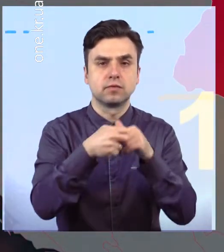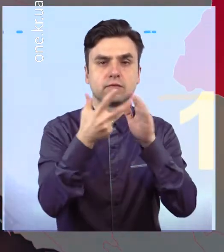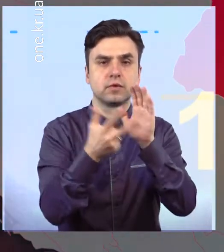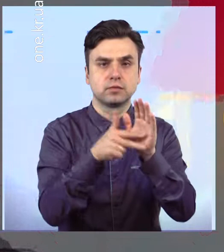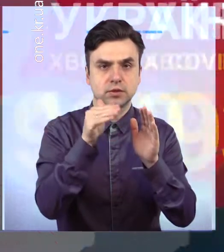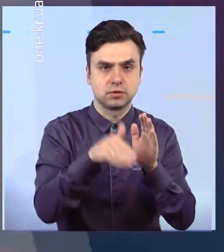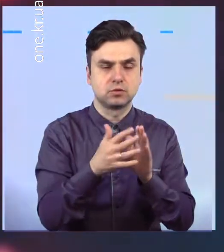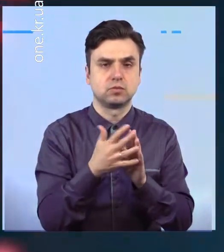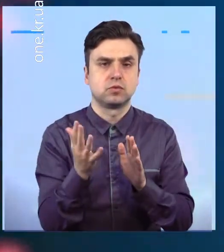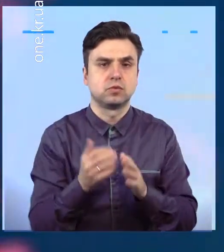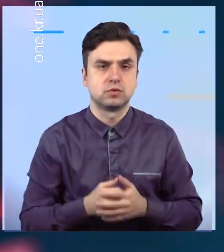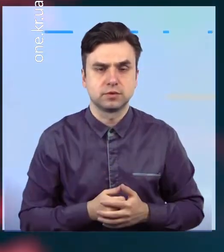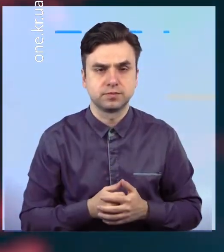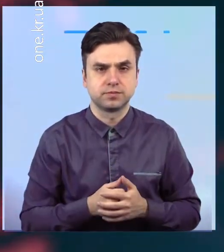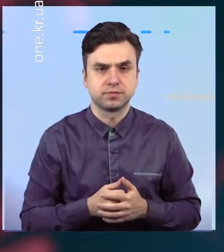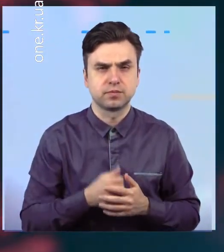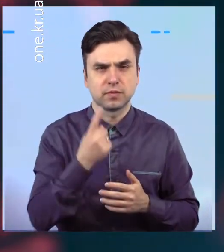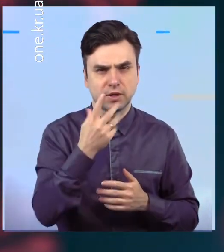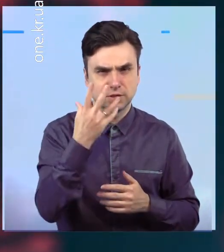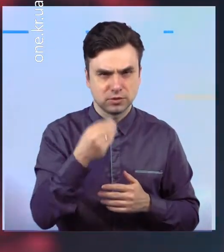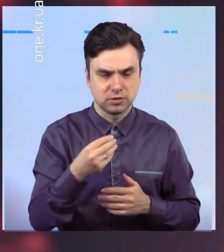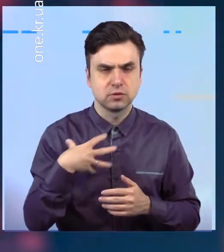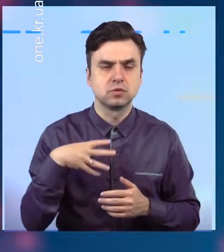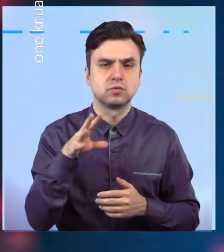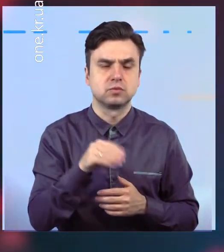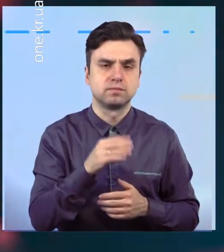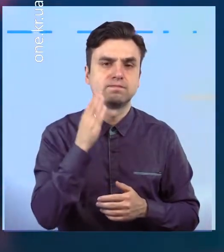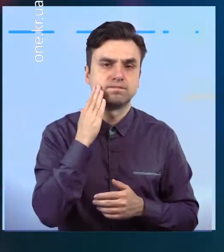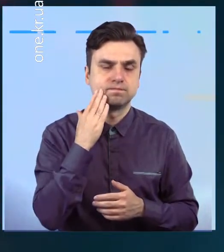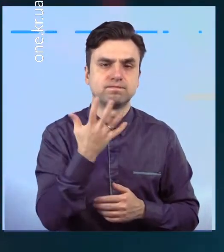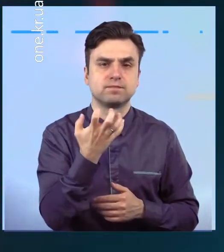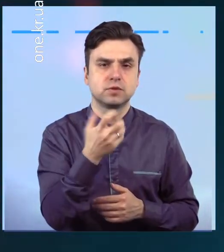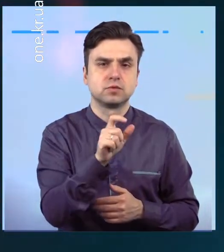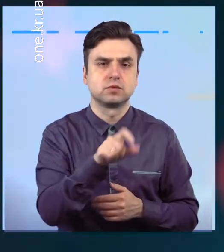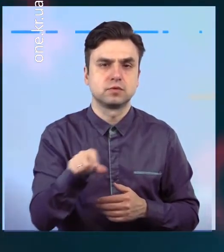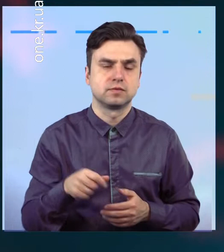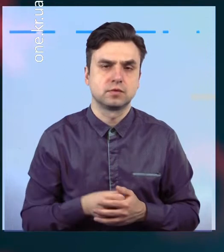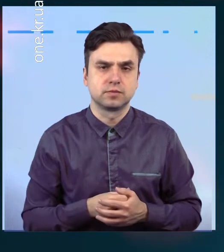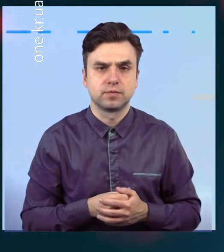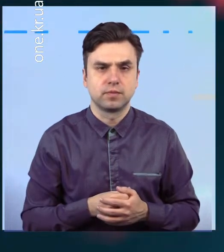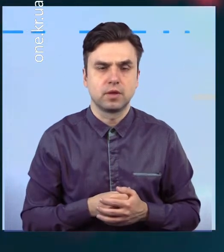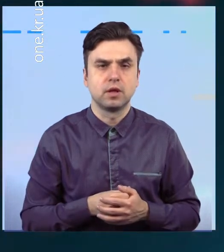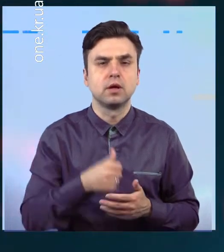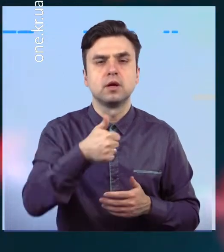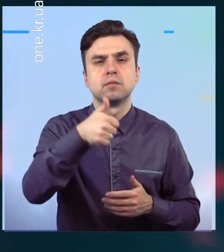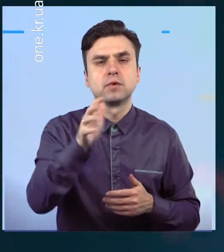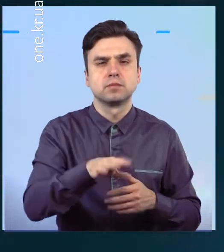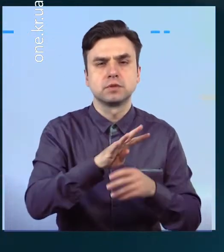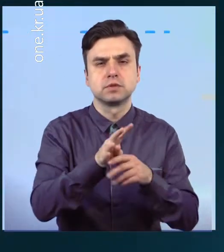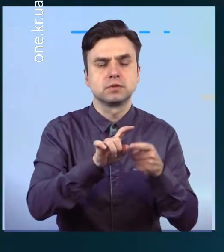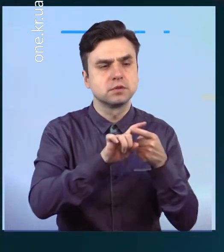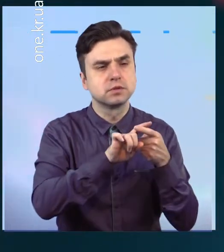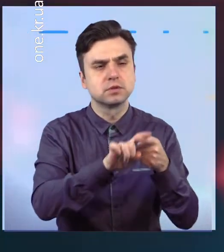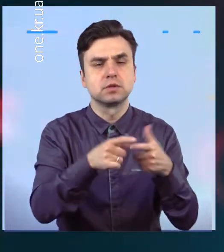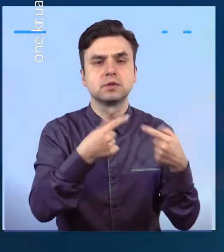18 тисяч пацієнтів. Померли від недуги майже 500 людей. Найбільше нових лабораторно підтверджених